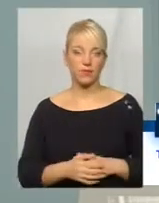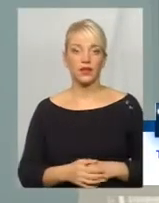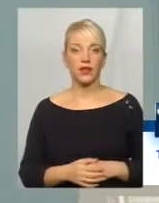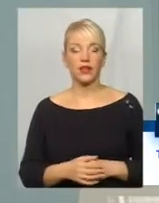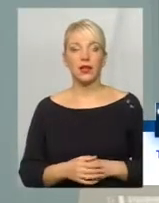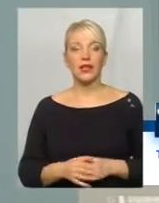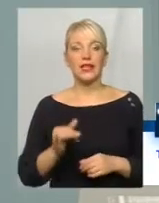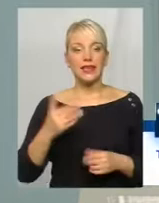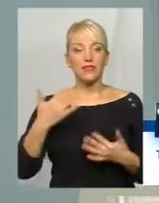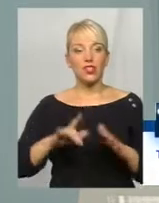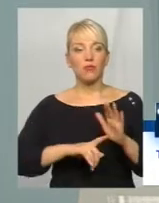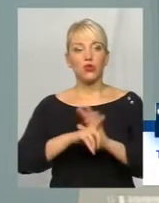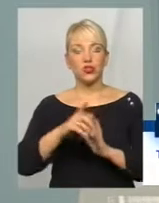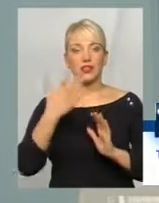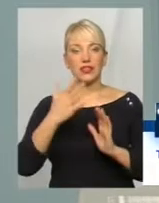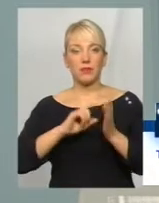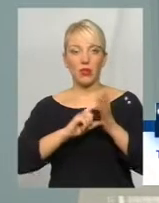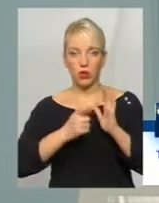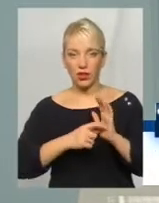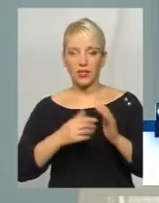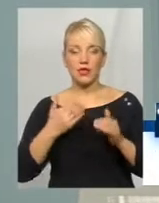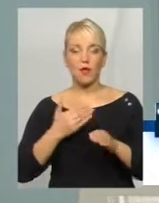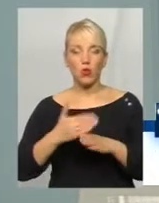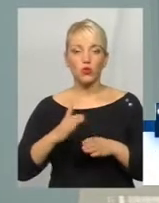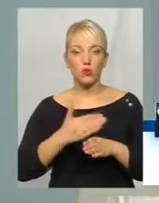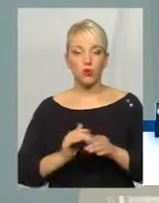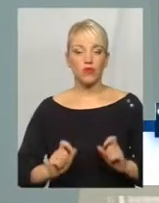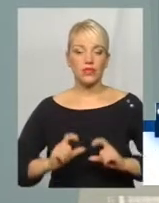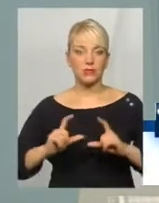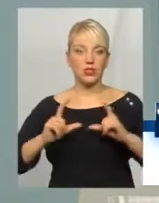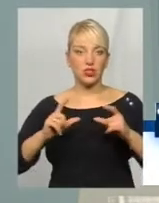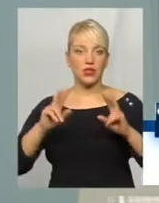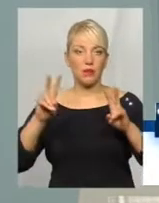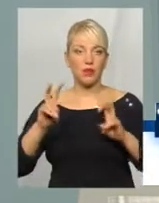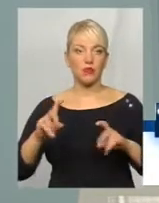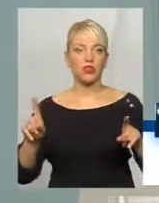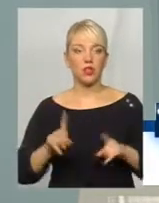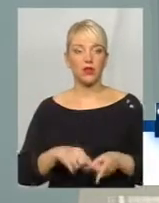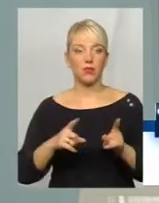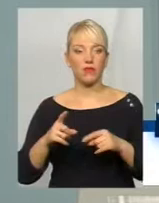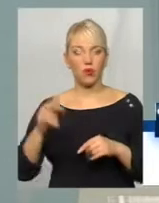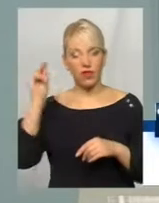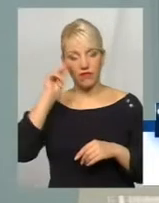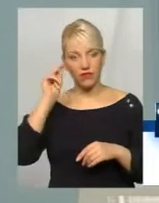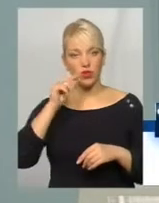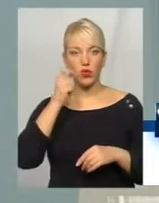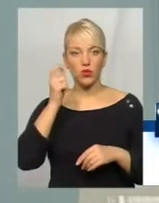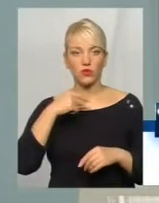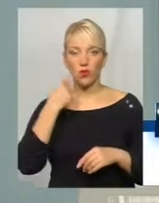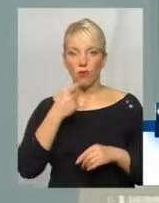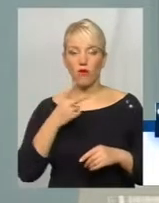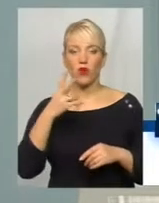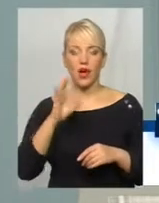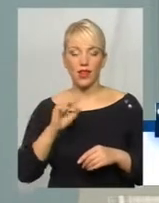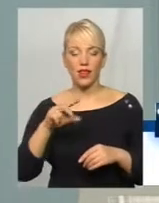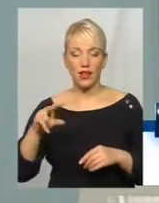І вже починаючи з 5 класу, іде поступове збільшення предметів, які переводяться на вивчення української мови, але в той же